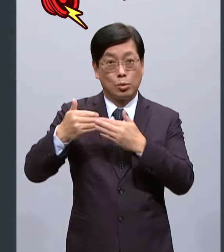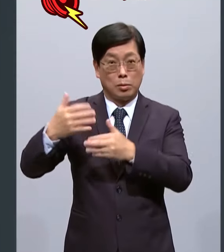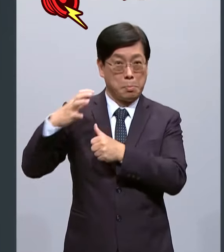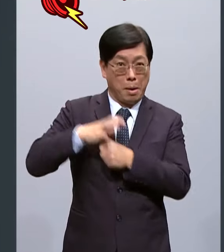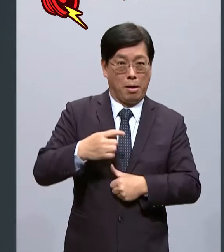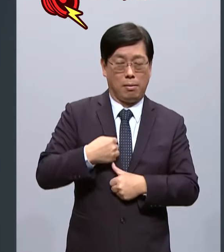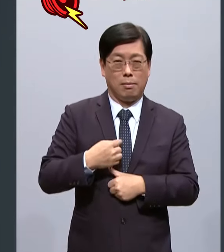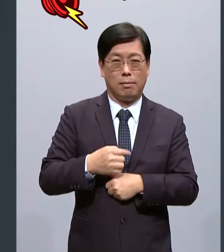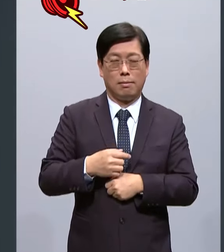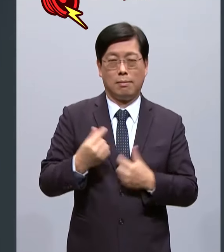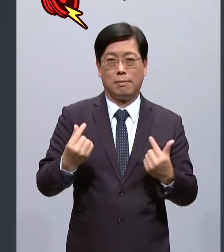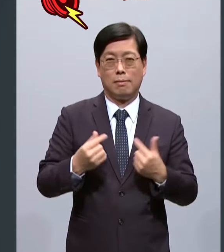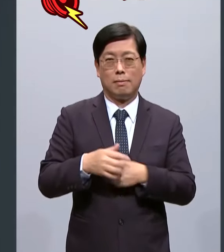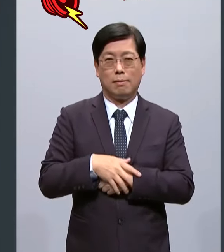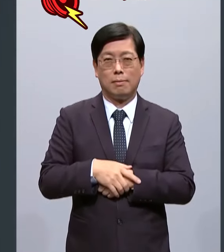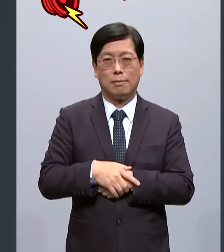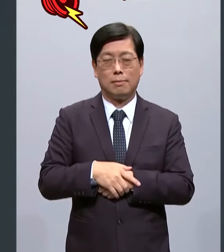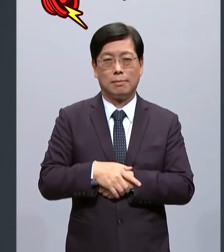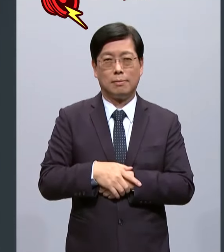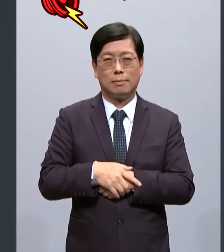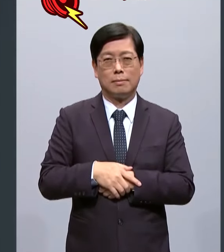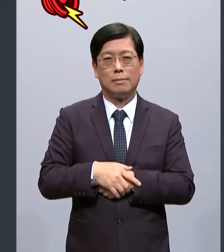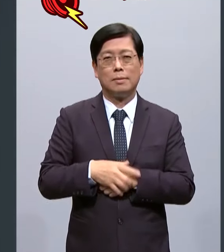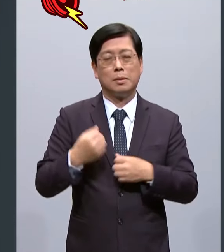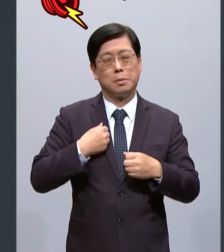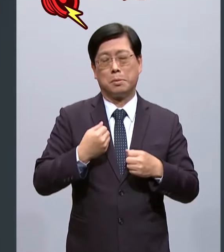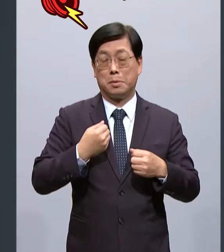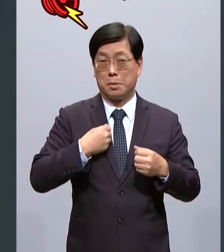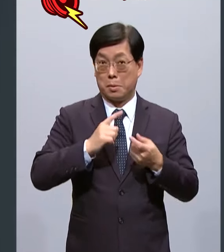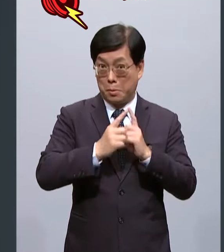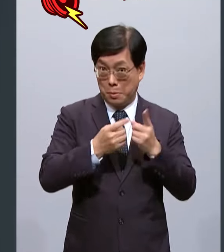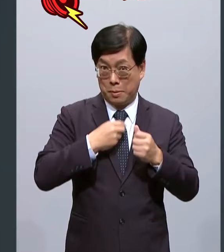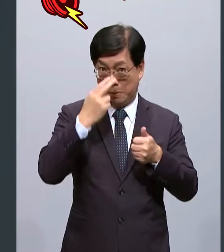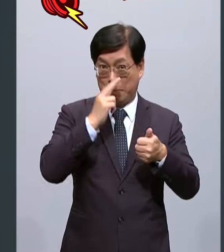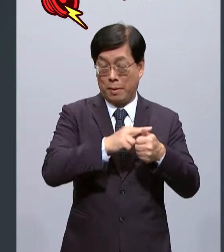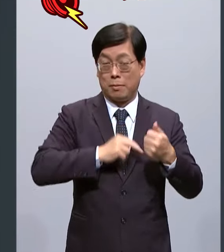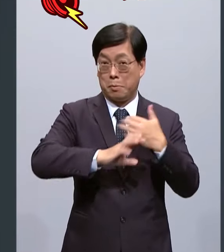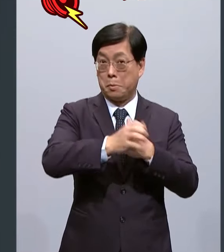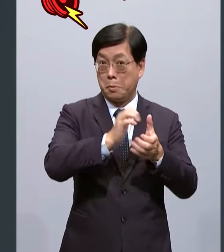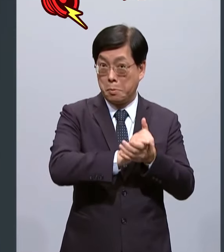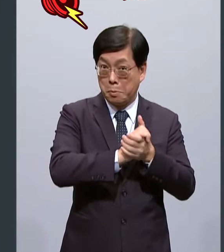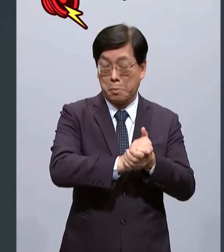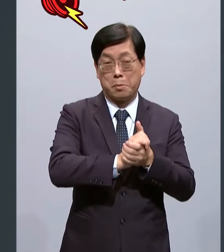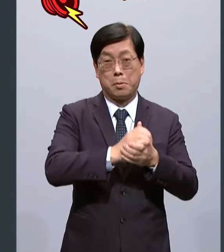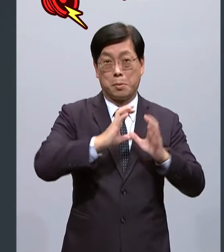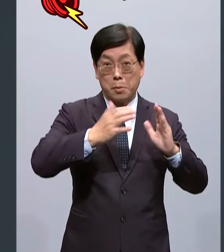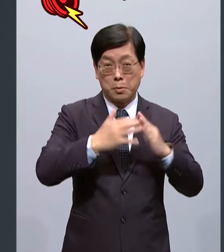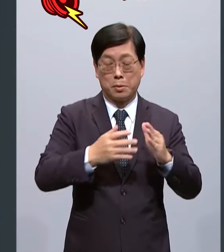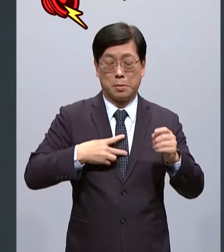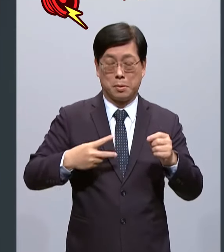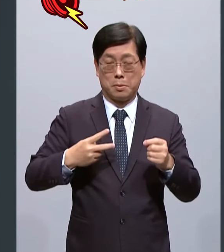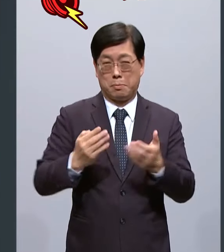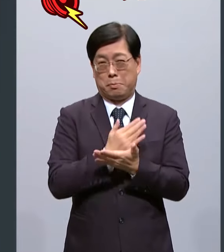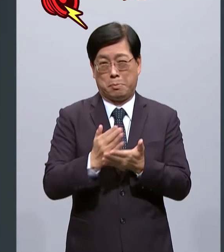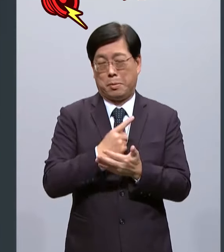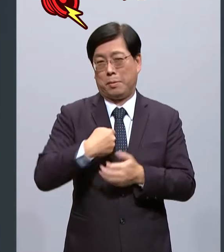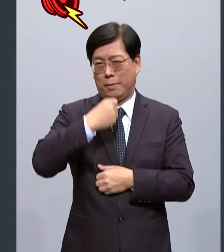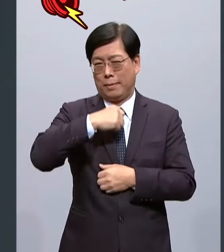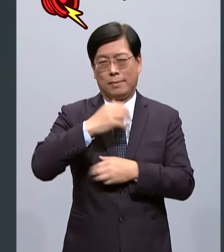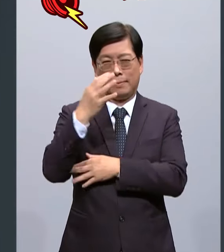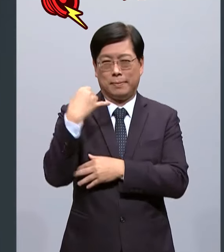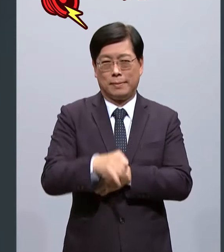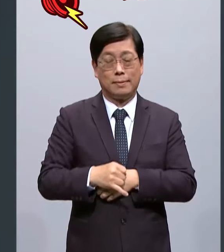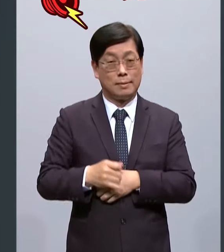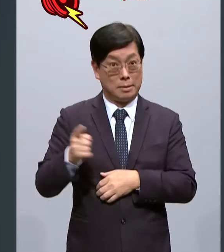包括挖了我们的邦交国一定是批评台湾政府的不是从来没有